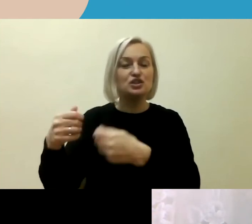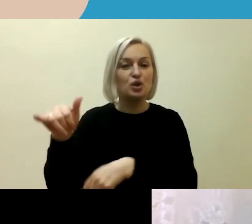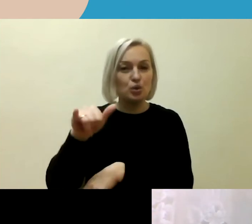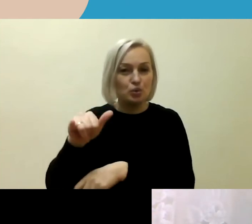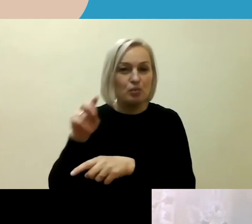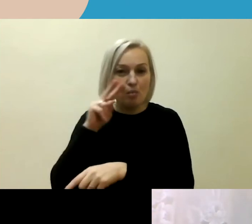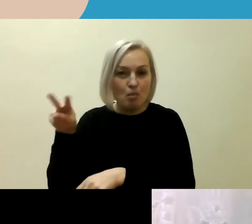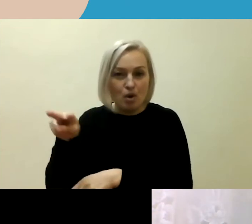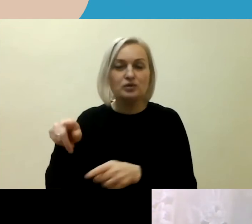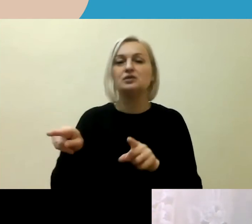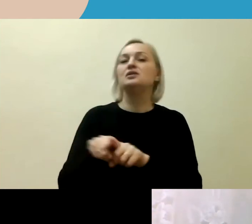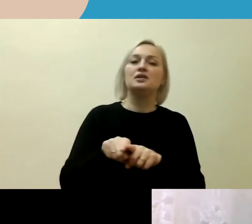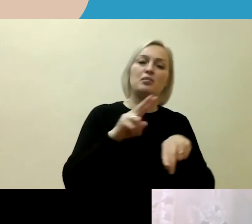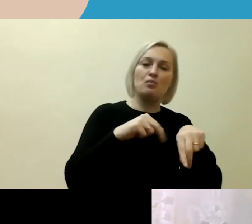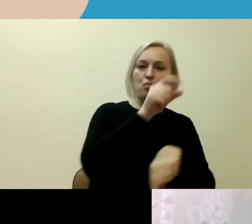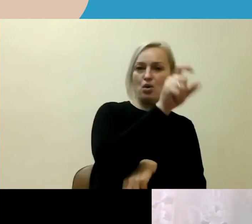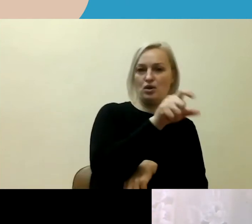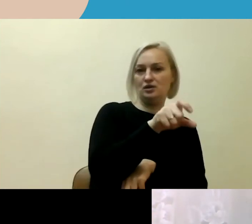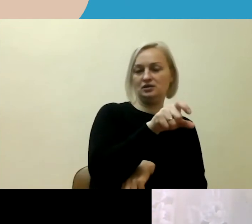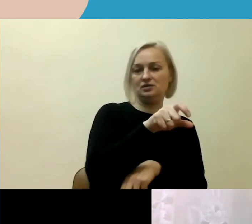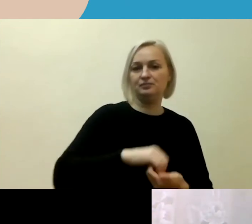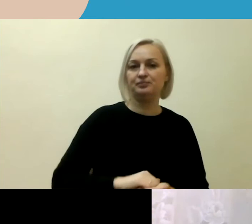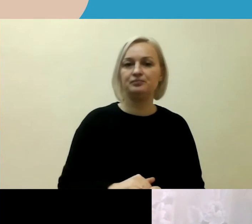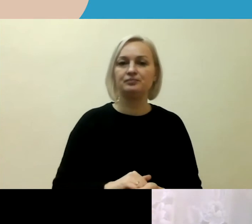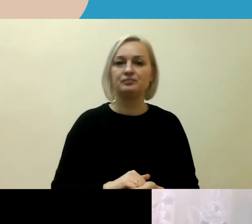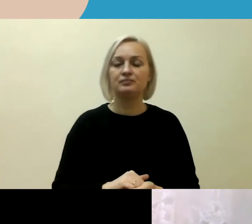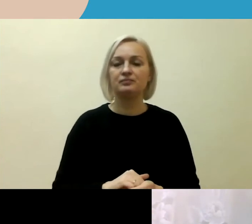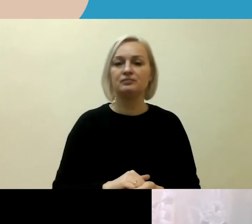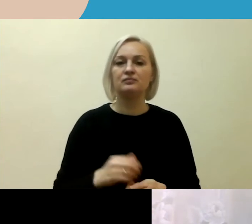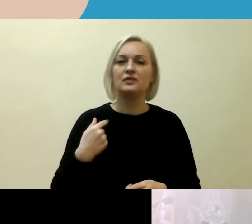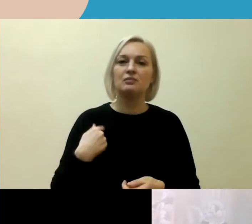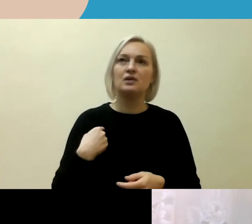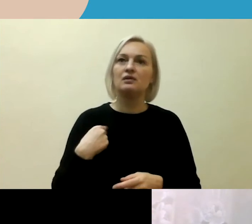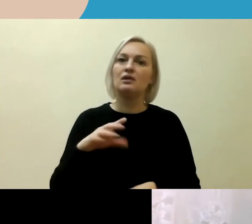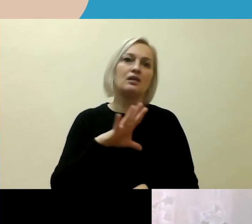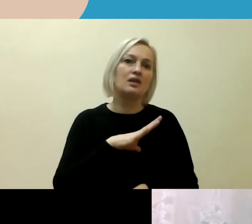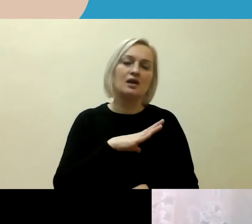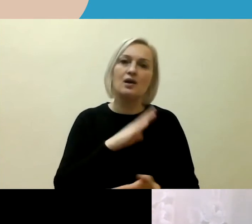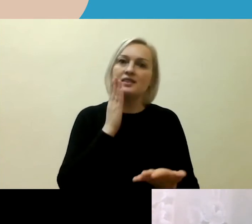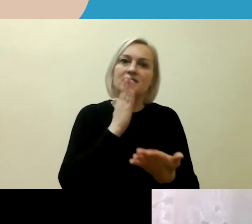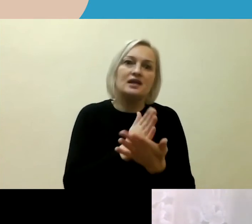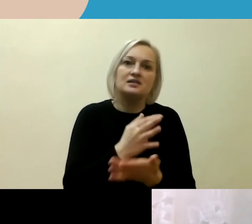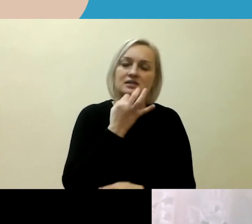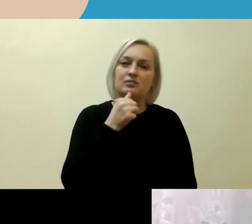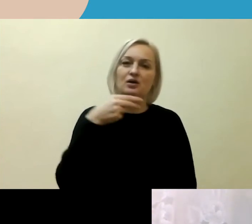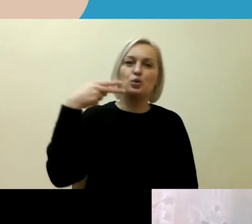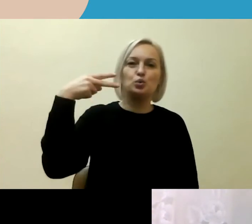polidžios pareigūnus. Nežinau, gal negalima tiesiog įlyginti, bet kada 2010